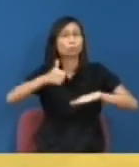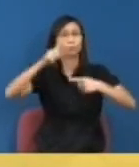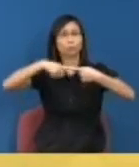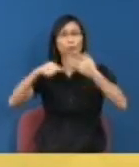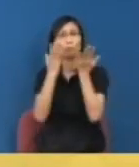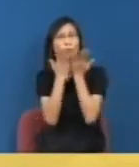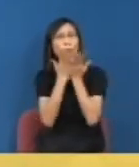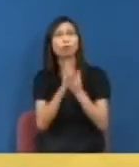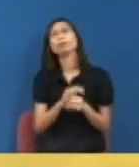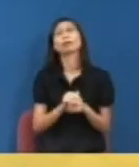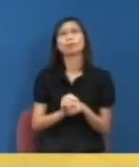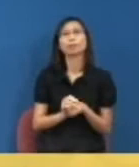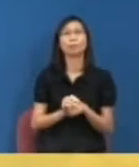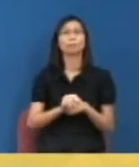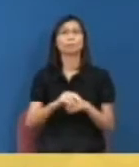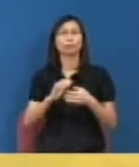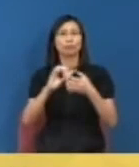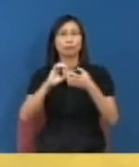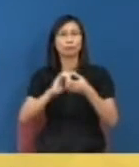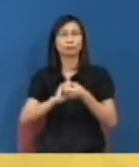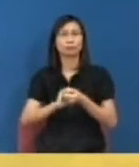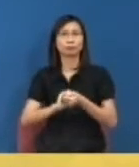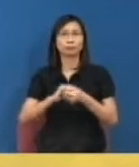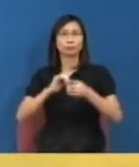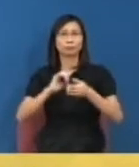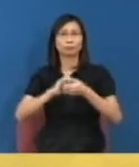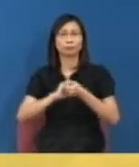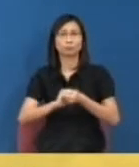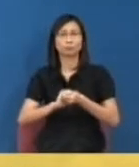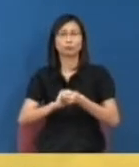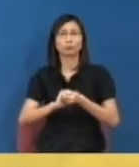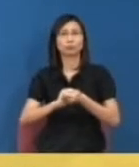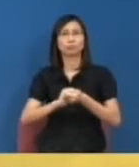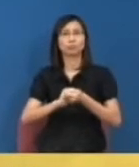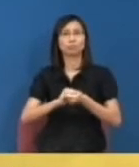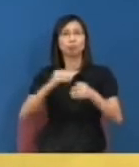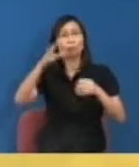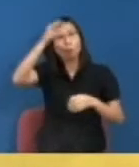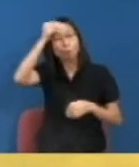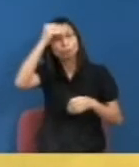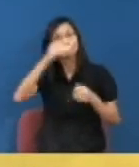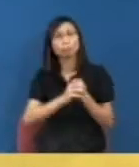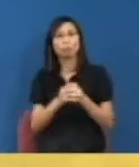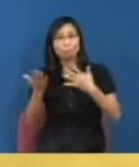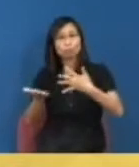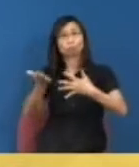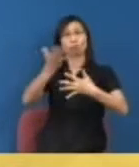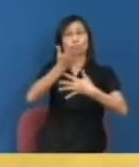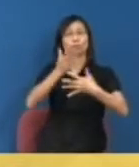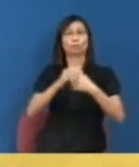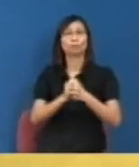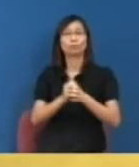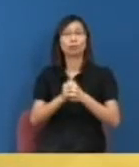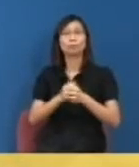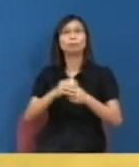到學術成就不要說是學術自由也是固守學術自由以至是最高的學術成就都是由私立大學